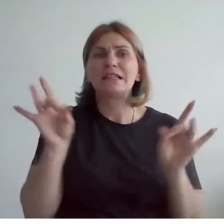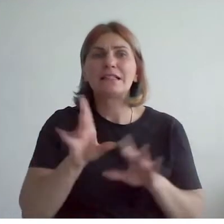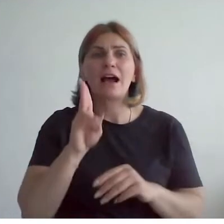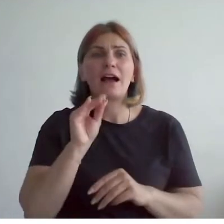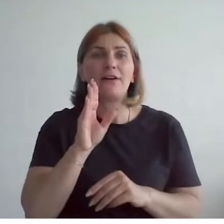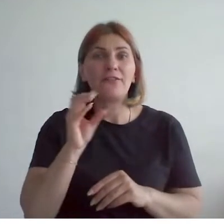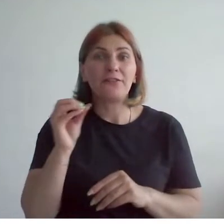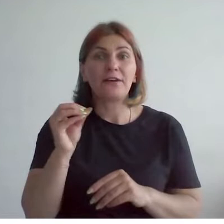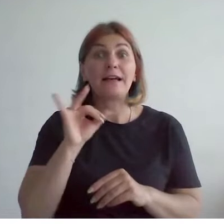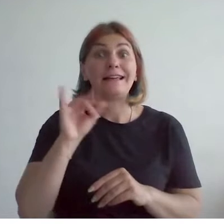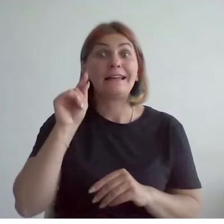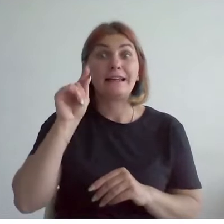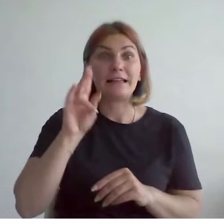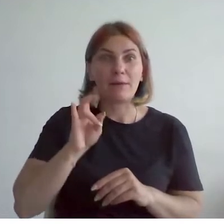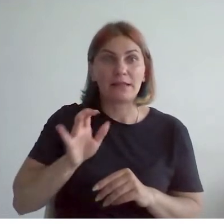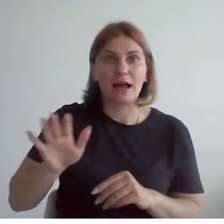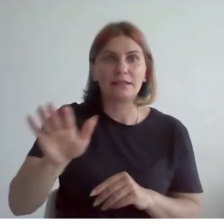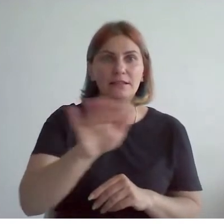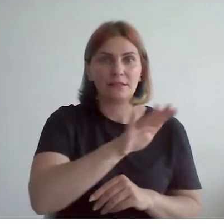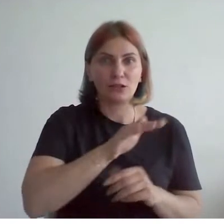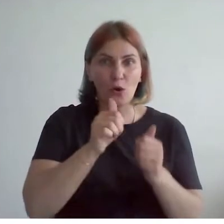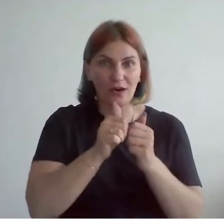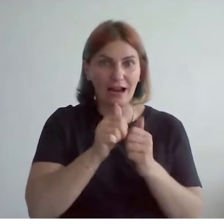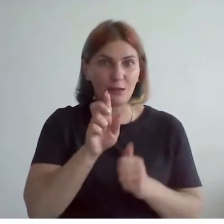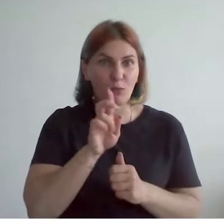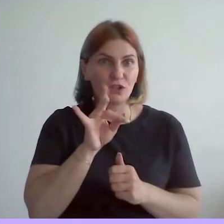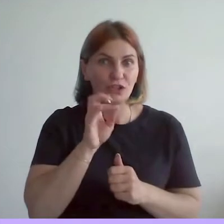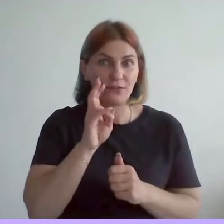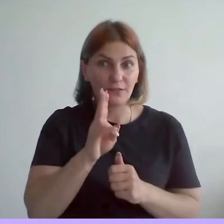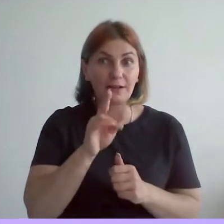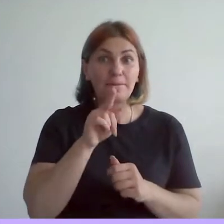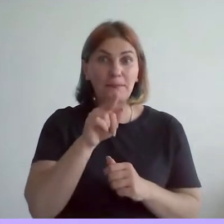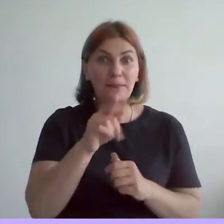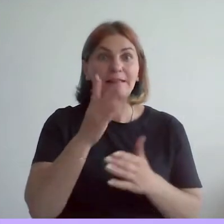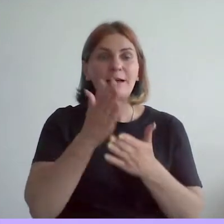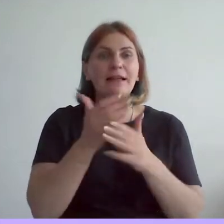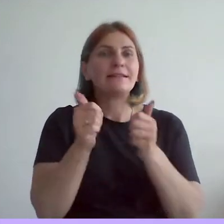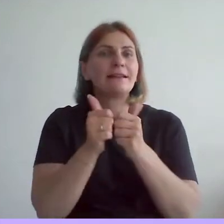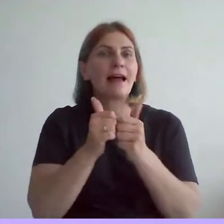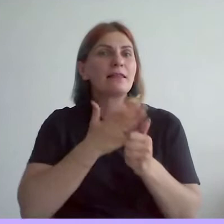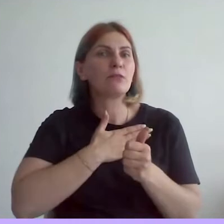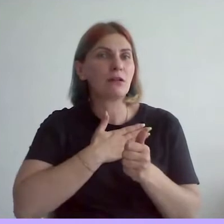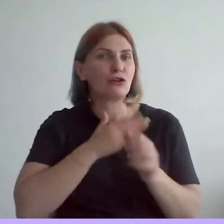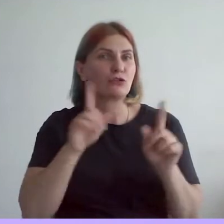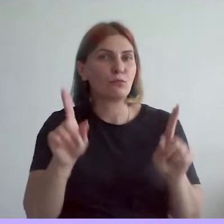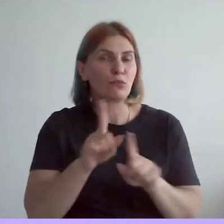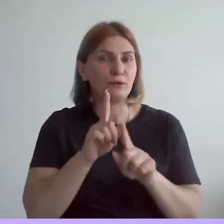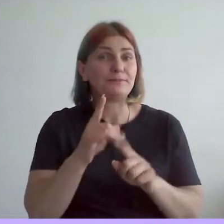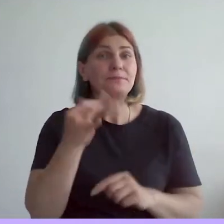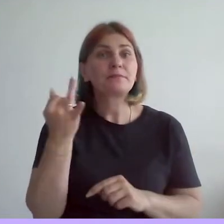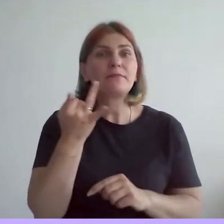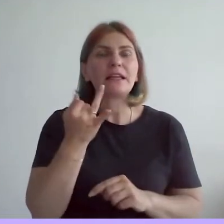И там на территории как раз этого большевика и возвышается наш музей. Интересно, кстати, отметить, что